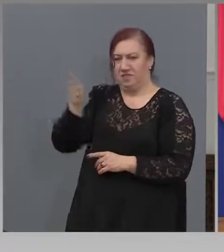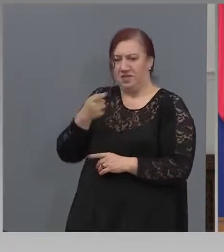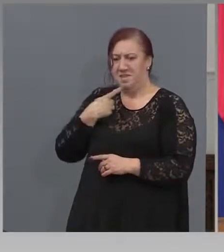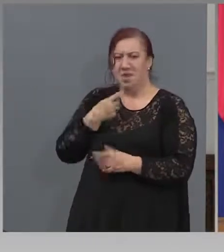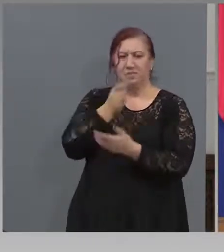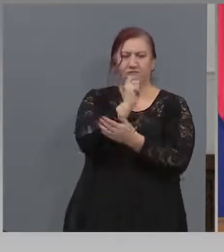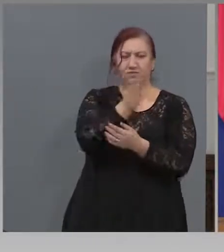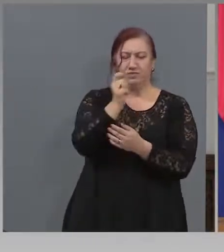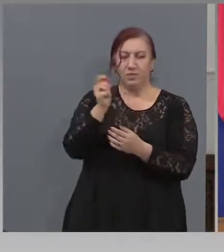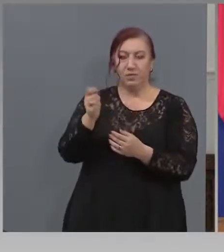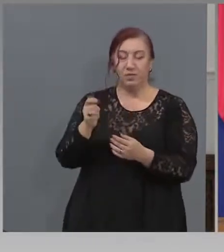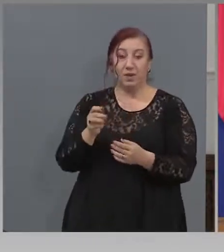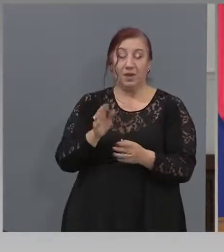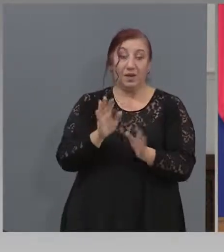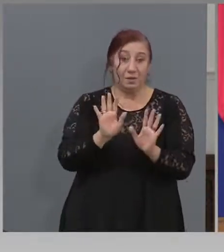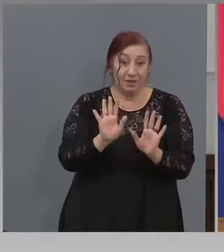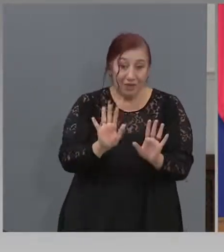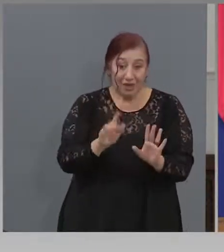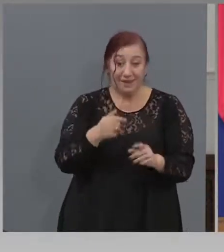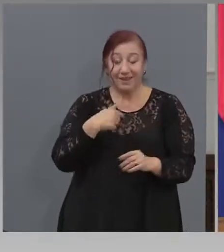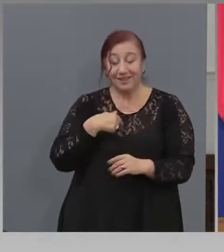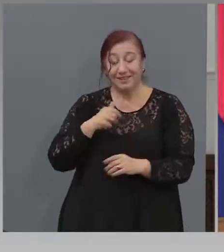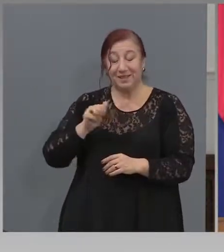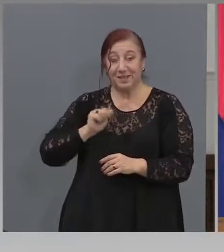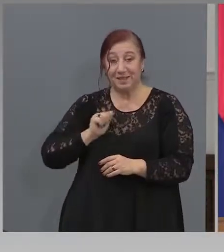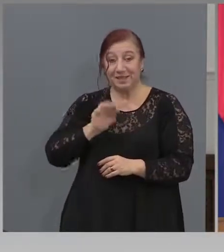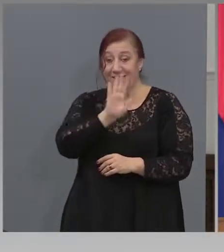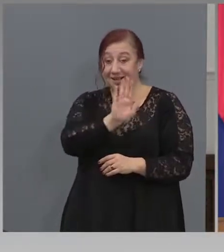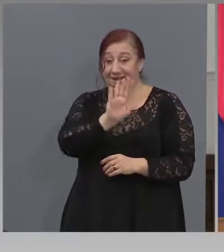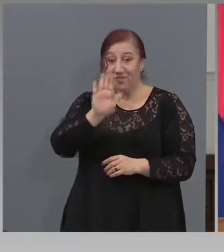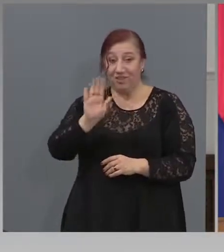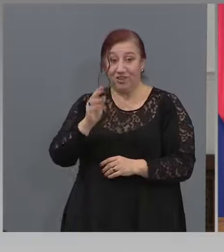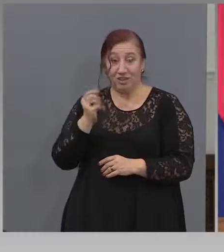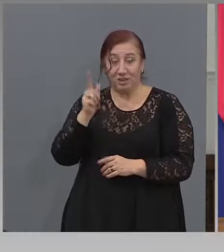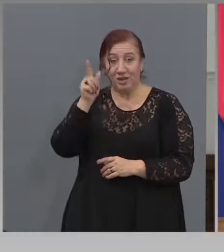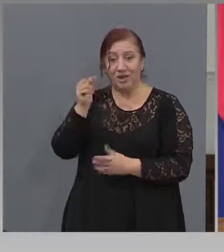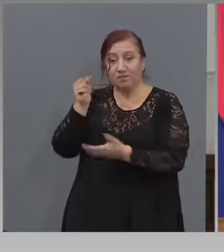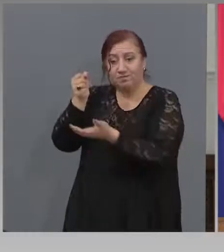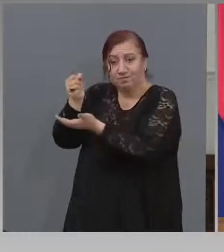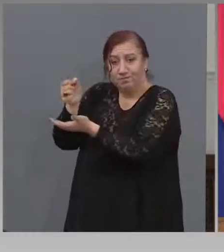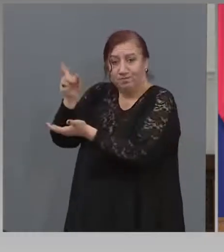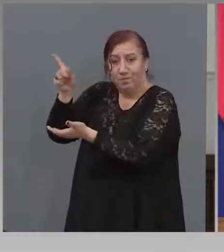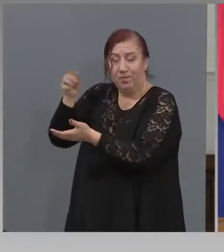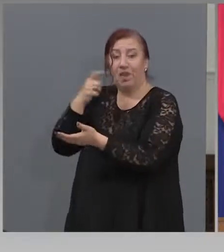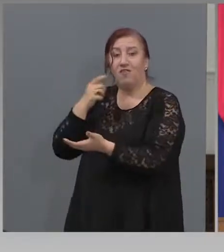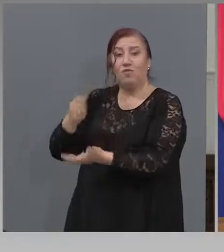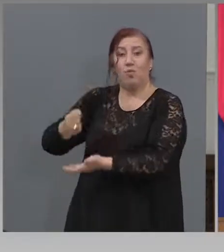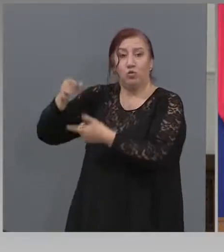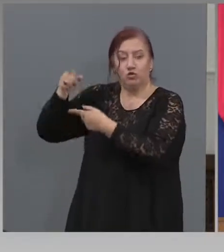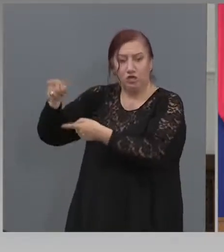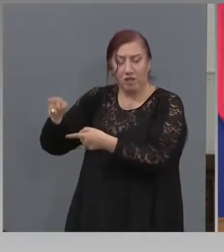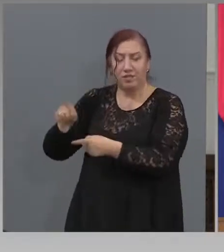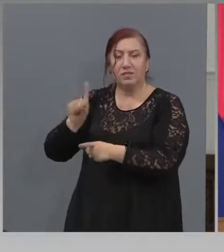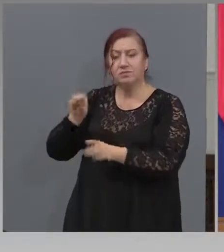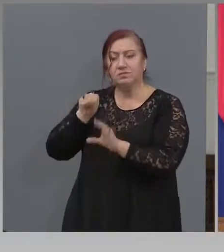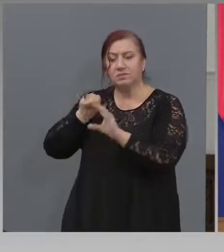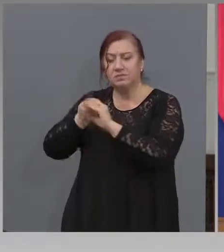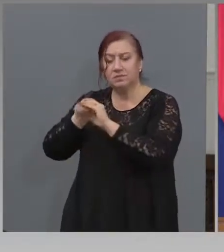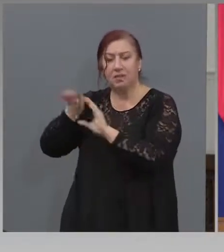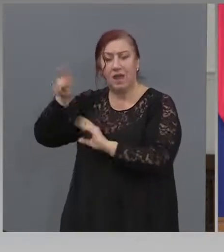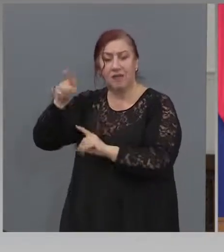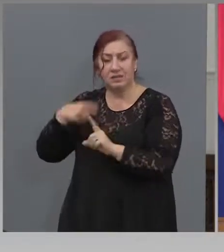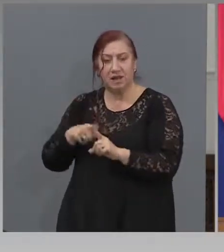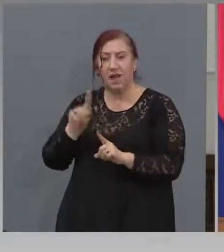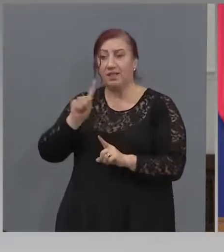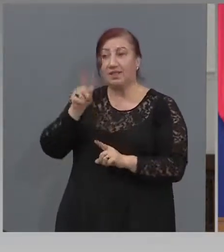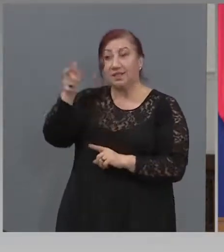Ама аз паза вашите пари. Те си стоят бюджета, те си стоят хазната. Затова не сме теглили заеми. А финансистите пък знаят,